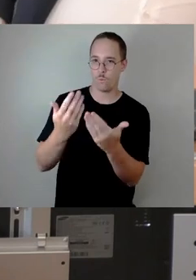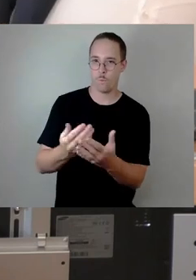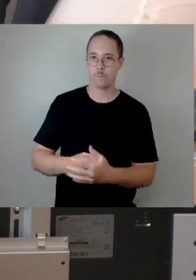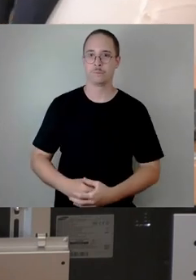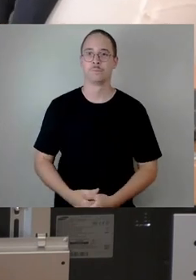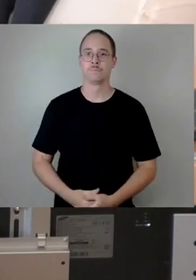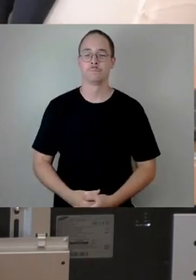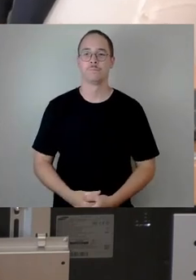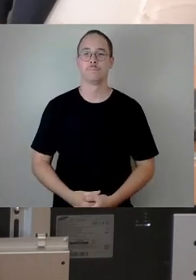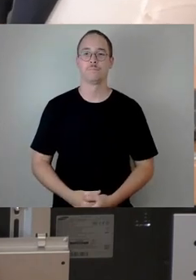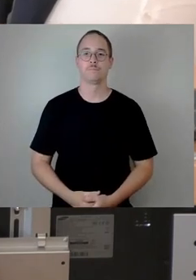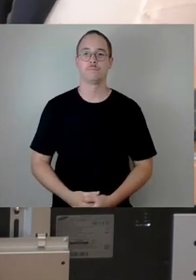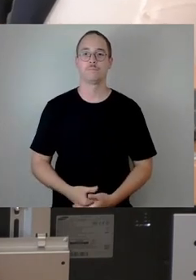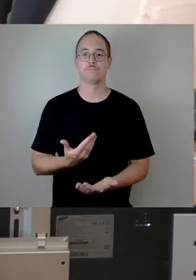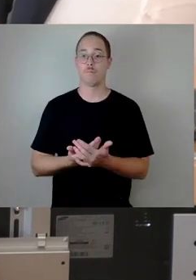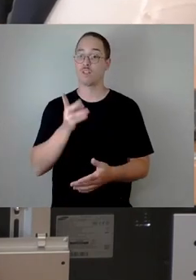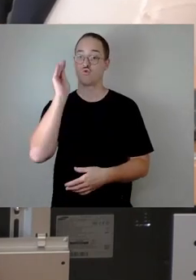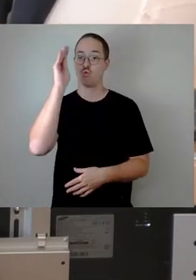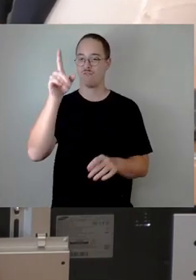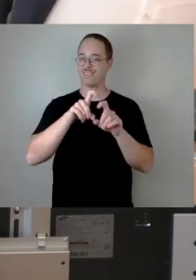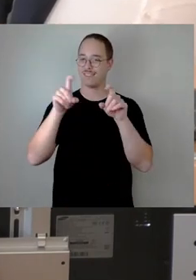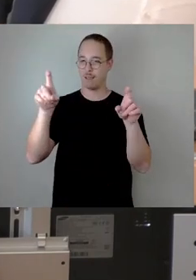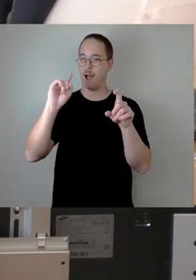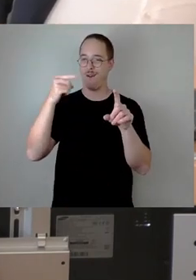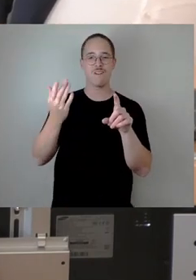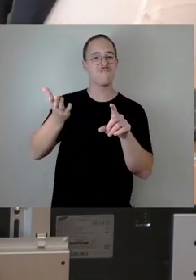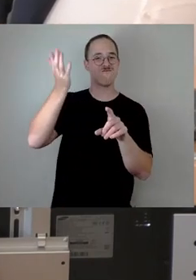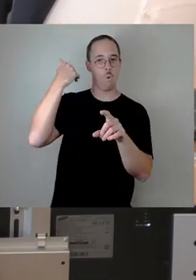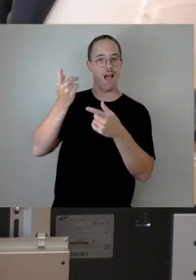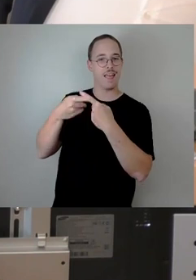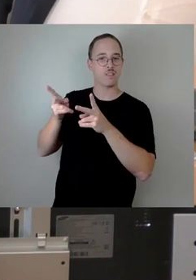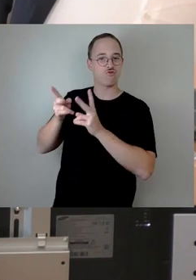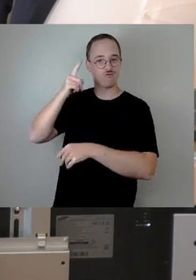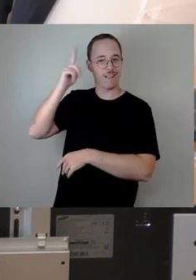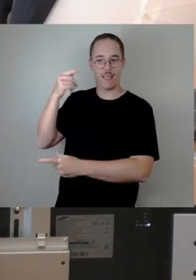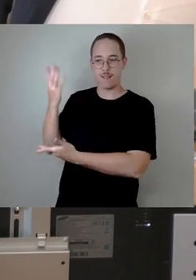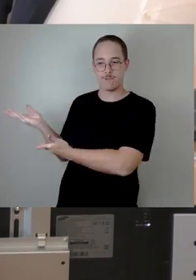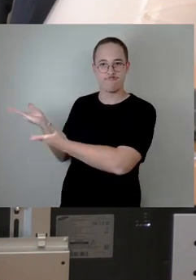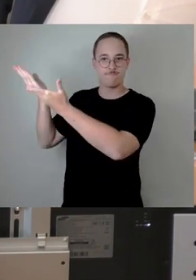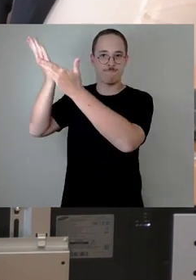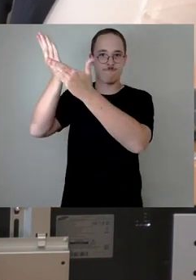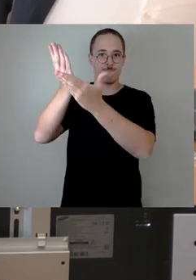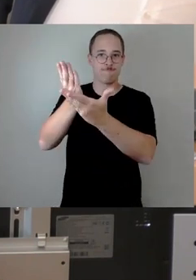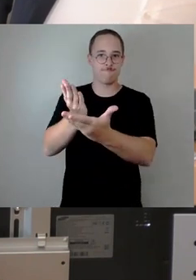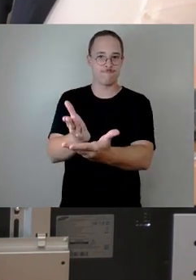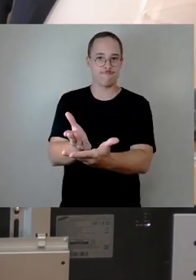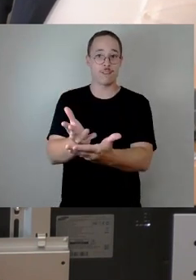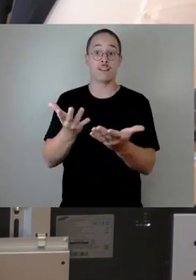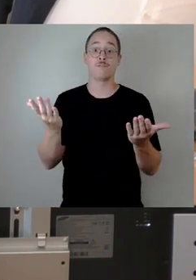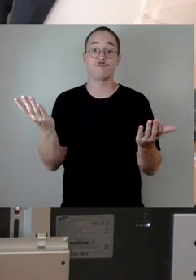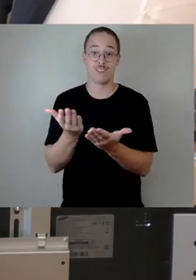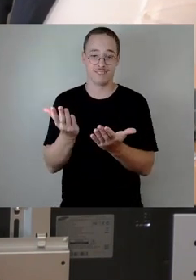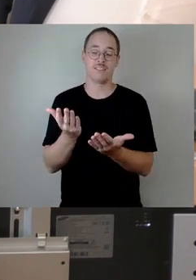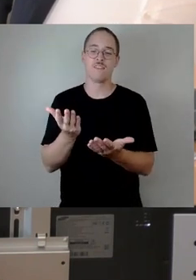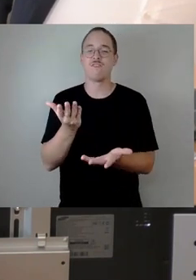als Rat quasi von ihren Vorgängerinnen und Vorgängern geerbt und werden es definitiv weiter